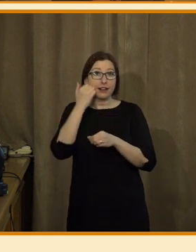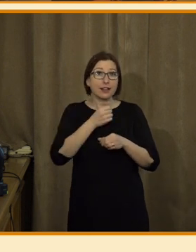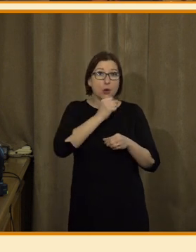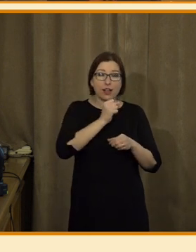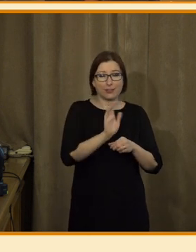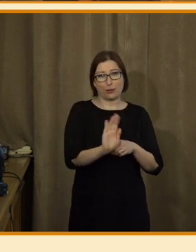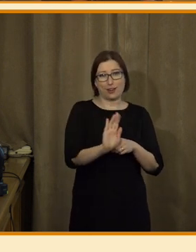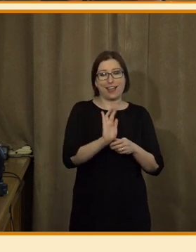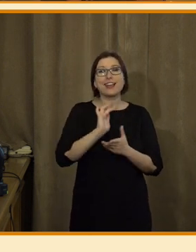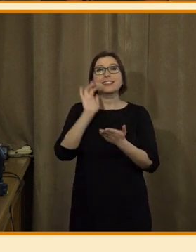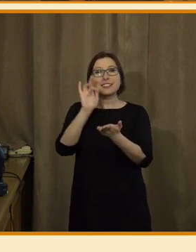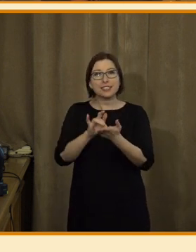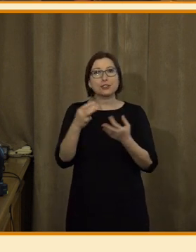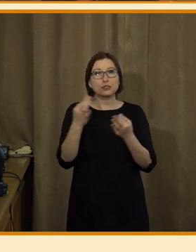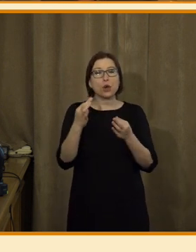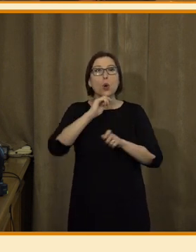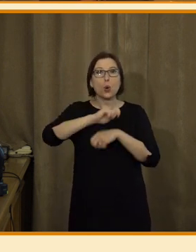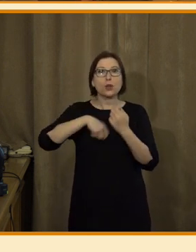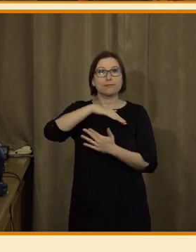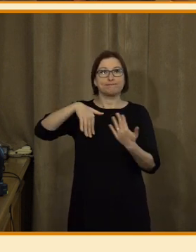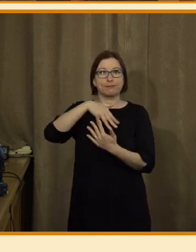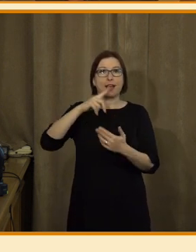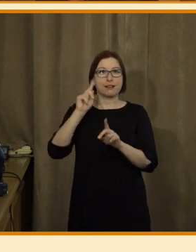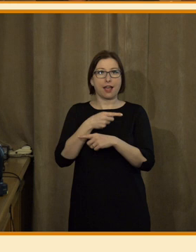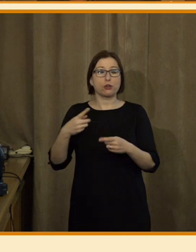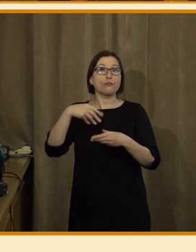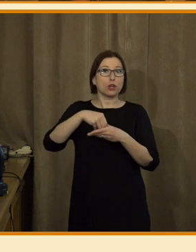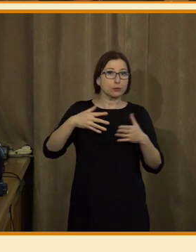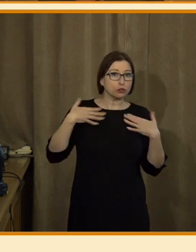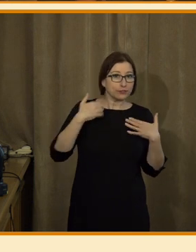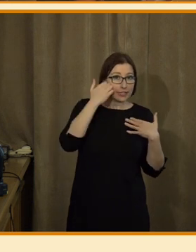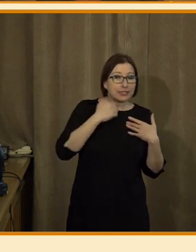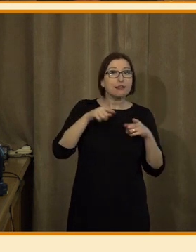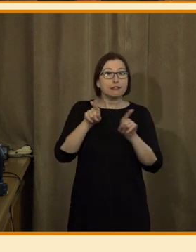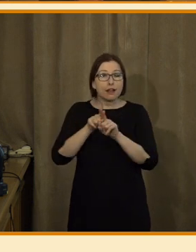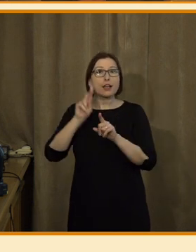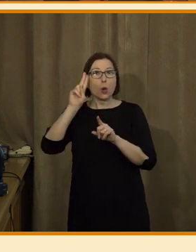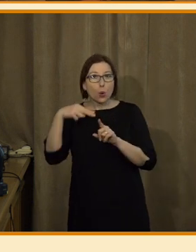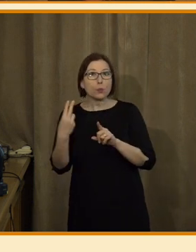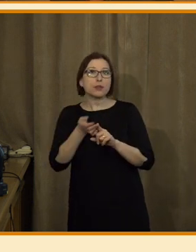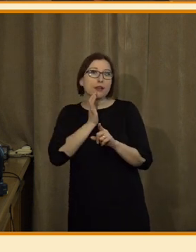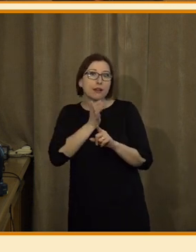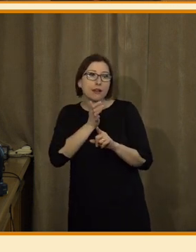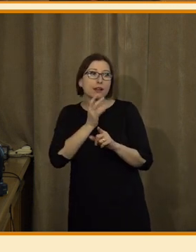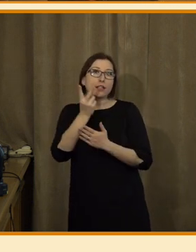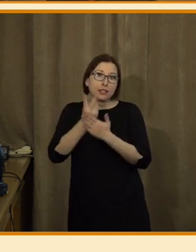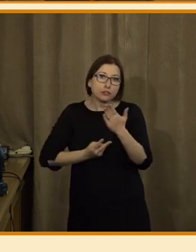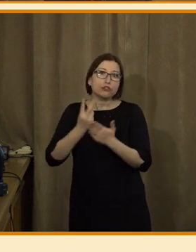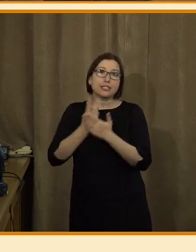Naším cílem je udělat hybdenní rádio, kde se bude snoubit jak lidská, tak ta